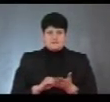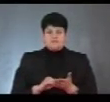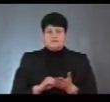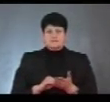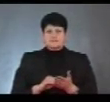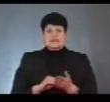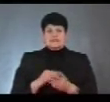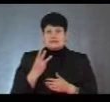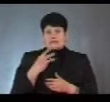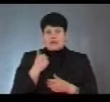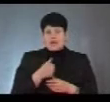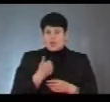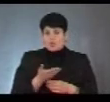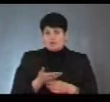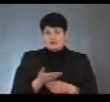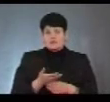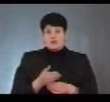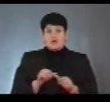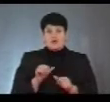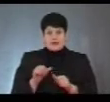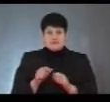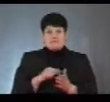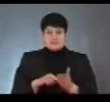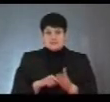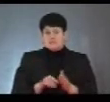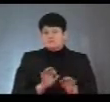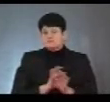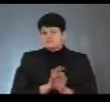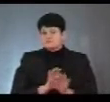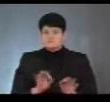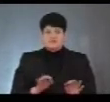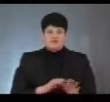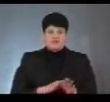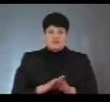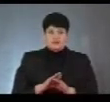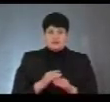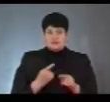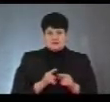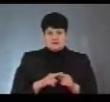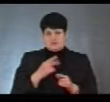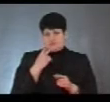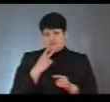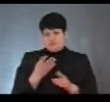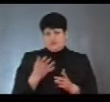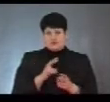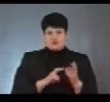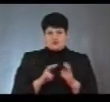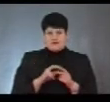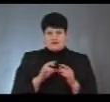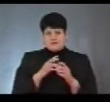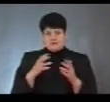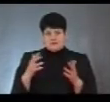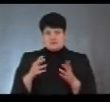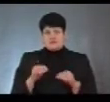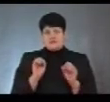і за три роки, в принципі, деякі міста прекрасно справилися, створили електронну картотеку, і це зараз, як в Excel, просто вони це шукають в табличці і